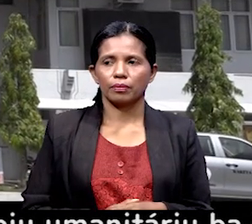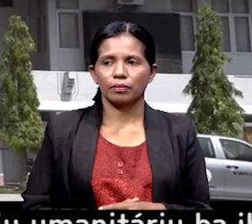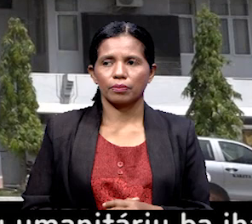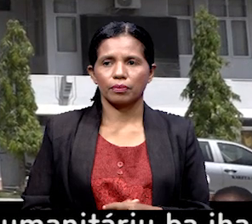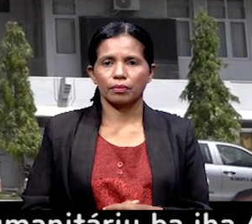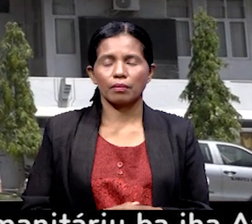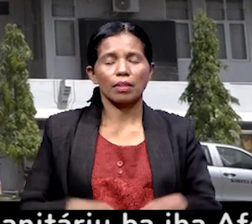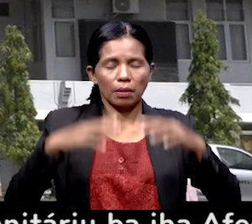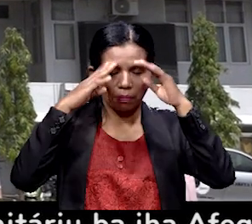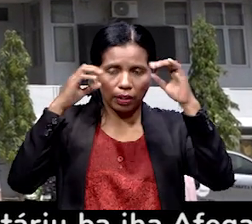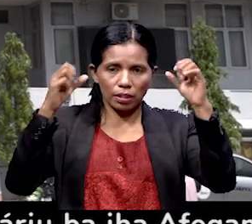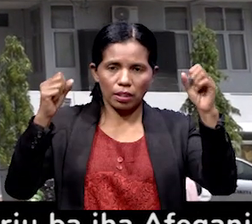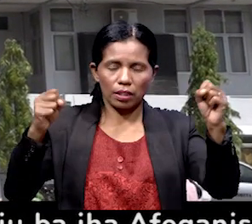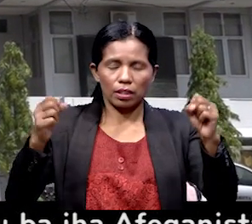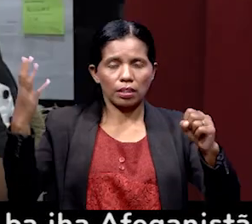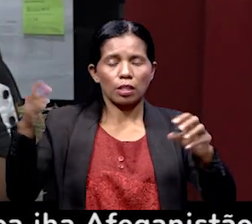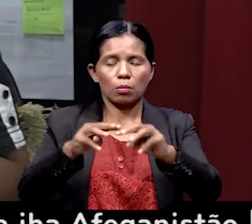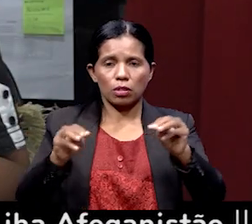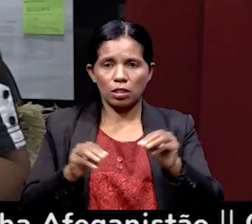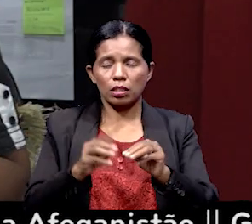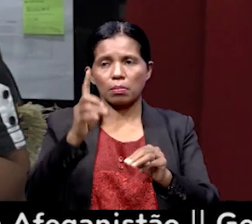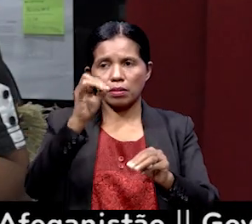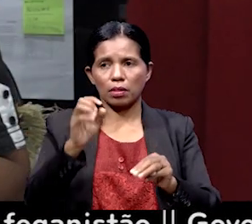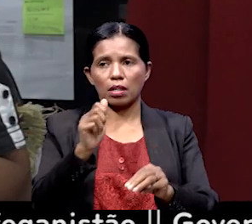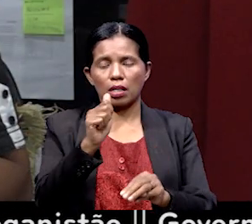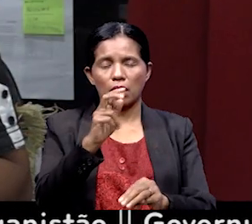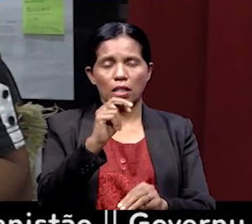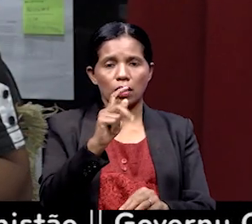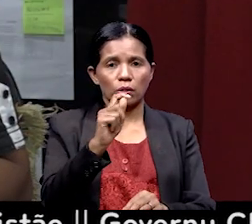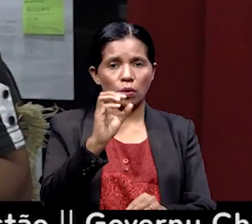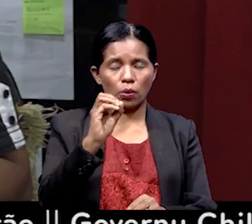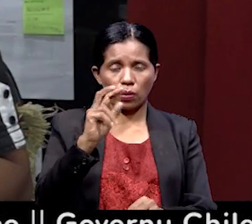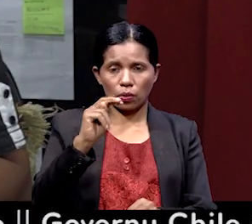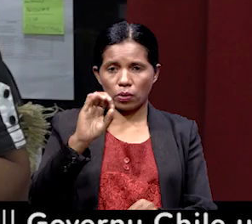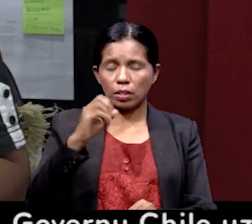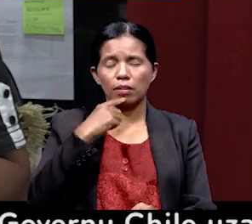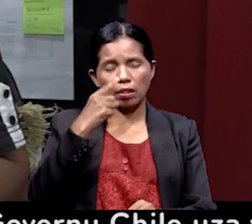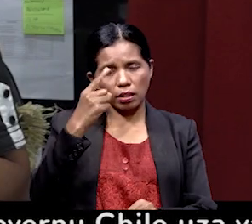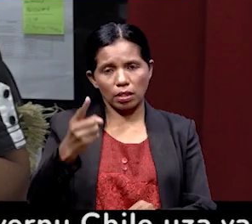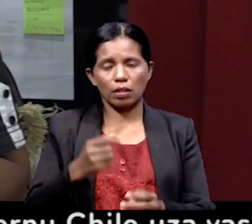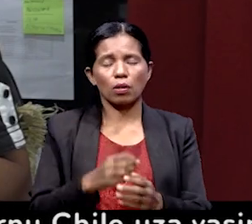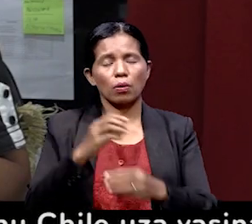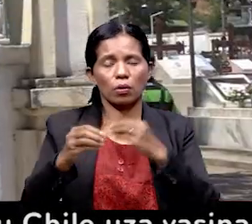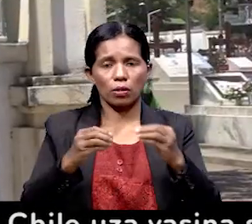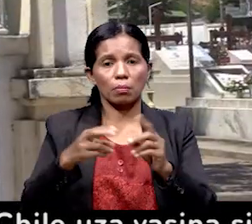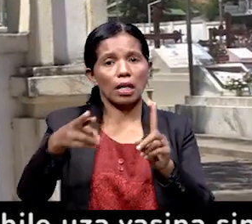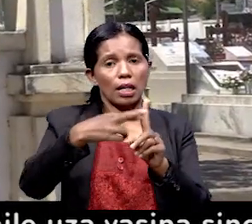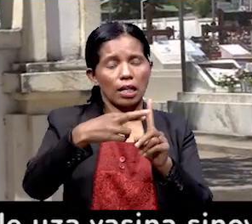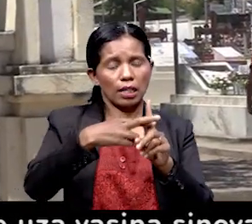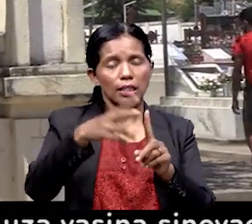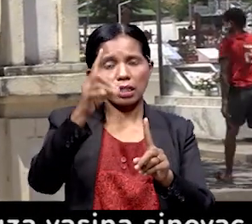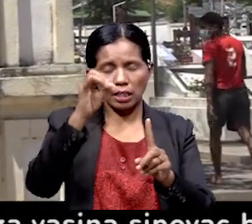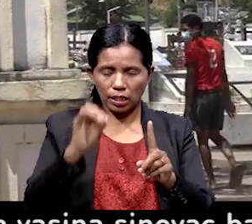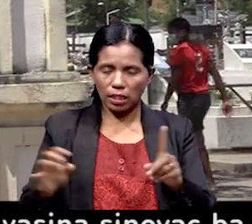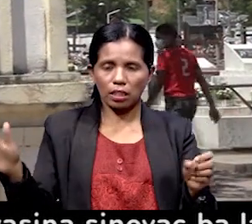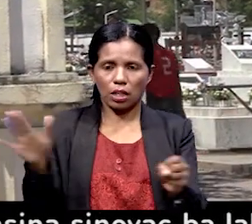Presidenti Interino Autoridade Munisipio Dili Antonio Monies Calau Atulia Hirakne Relaciona Ho Semiteru Publiku Ia Dilaran Na